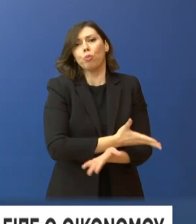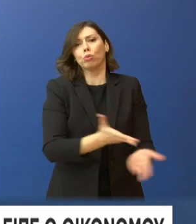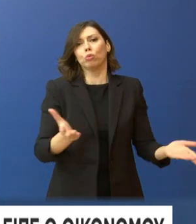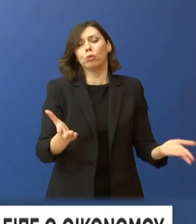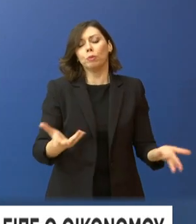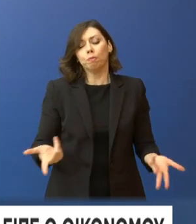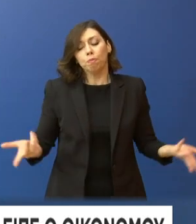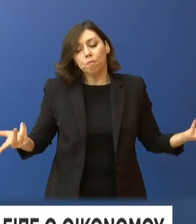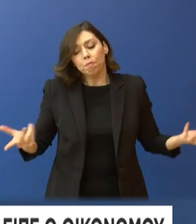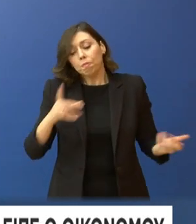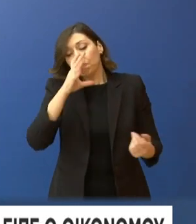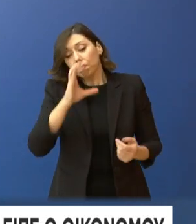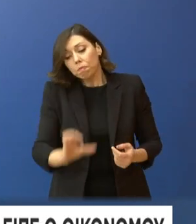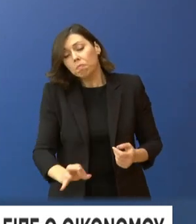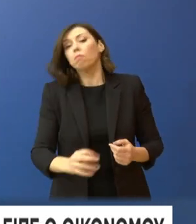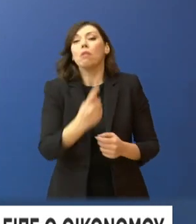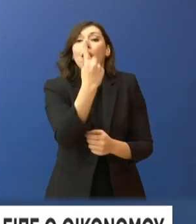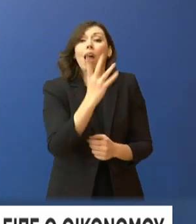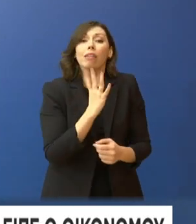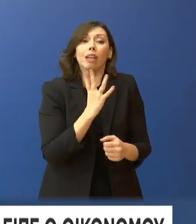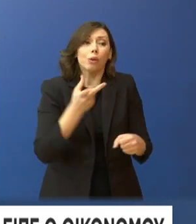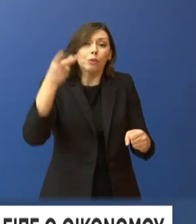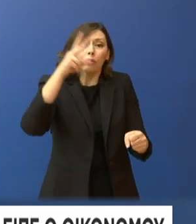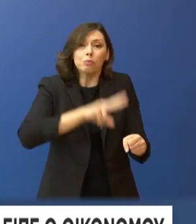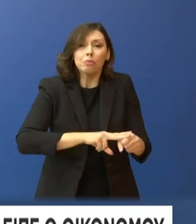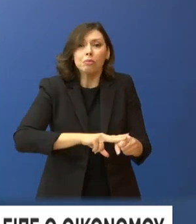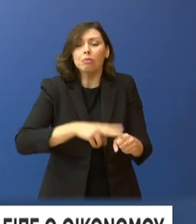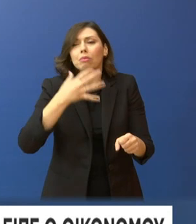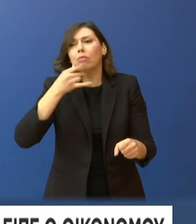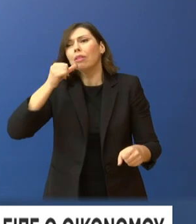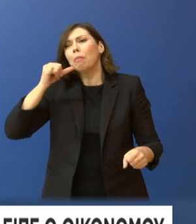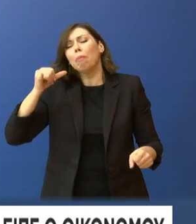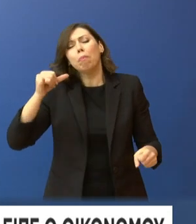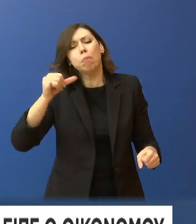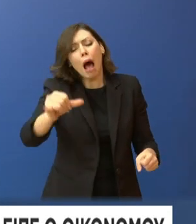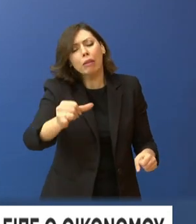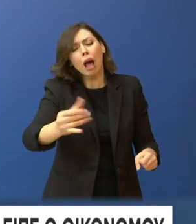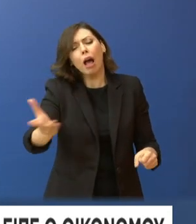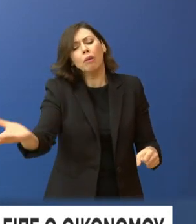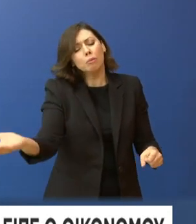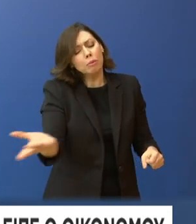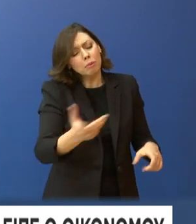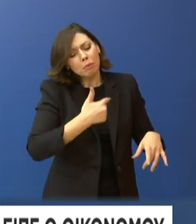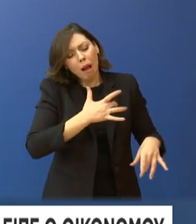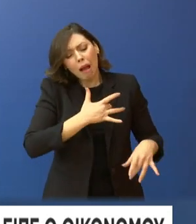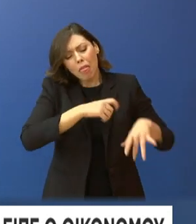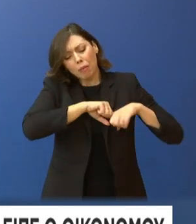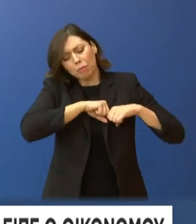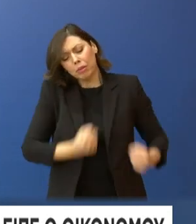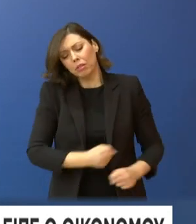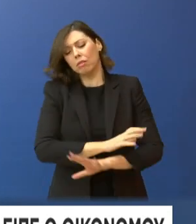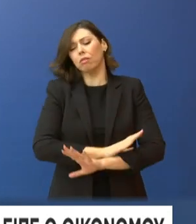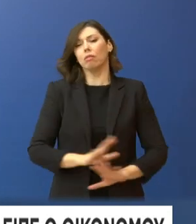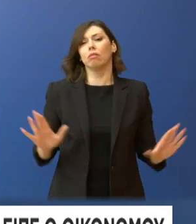που ποτέ και με τίποτα δεν μπορεί να αποκατασταθεί. Και έχουμε χρέος ως πολιτεία να φροντίσουμε τους